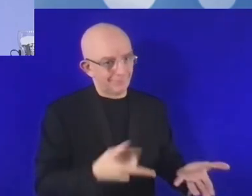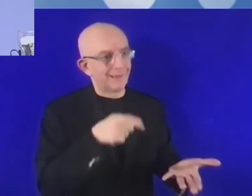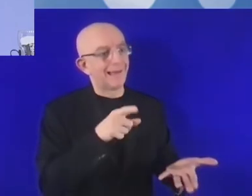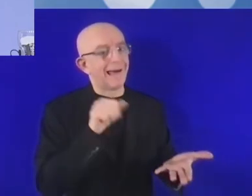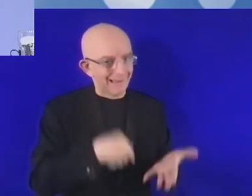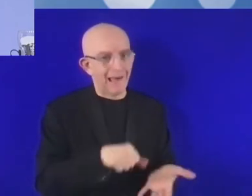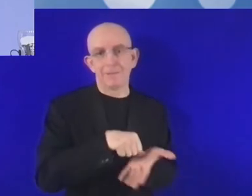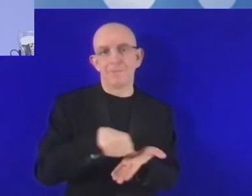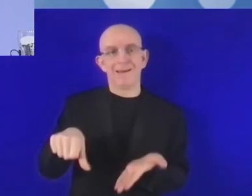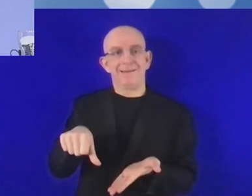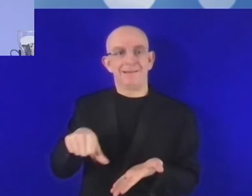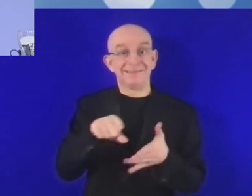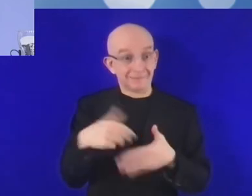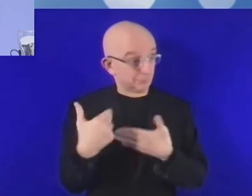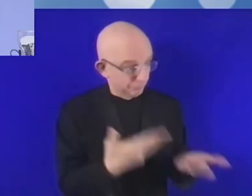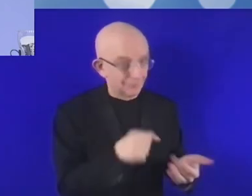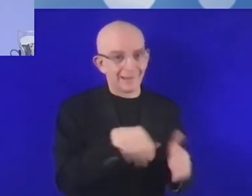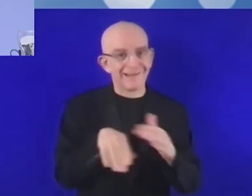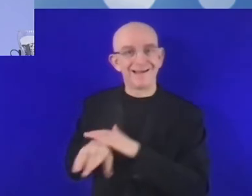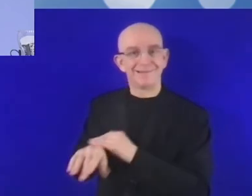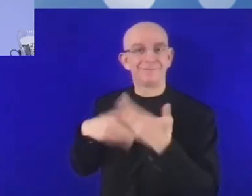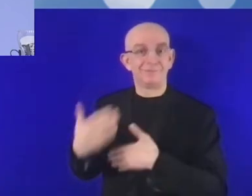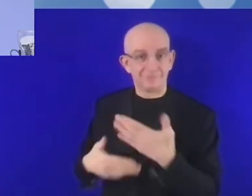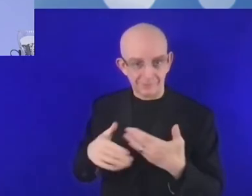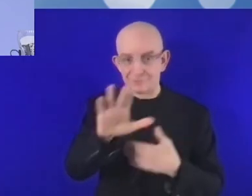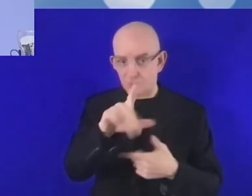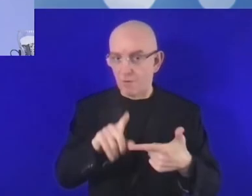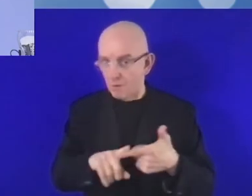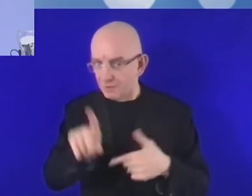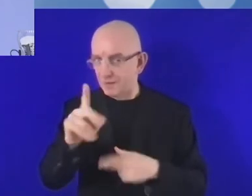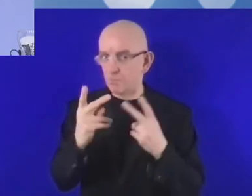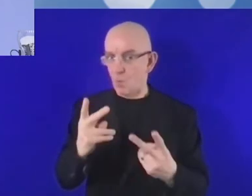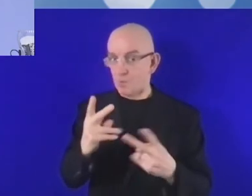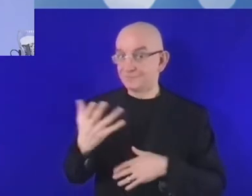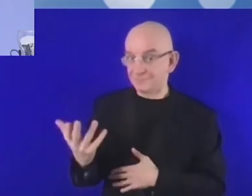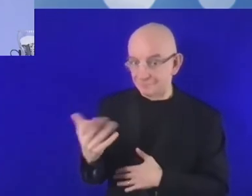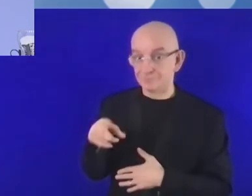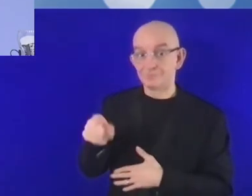Wiem, że czas nam się kończy, więc mówię o tym w sposób bardzo skrótowy.